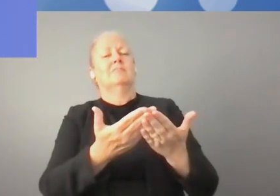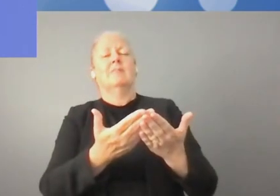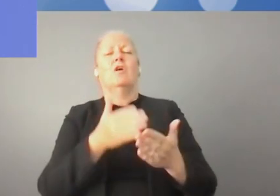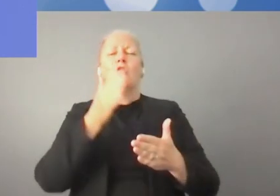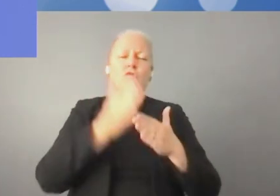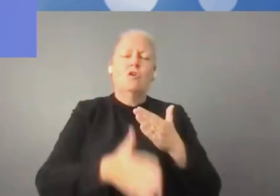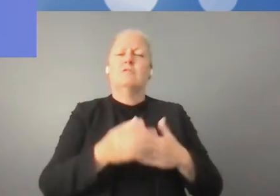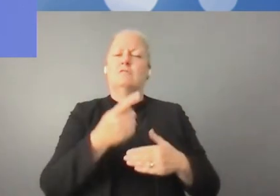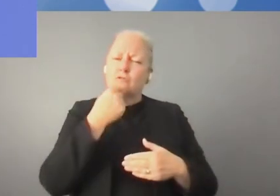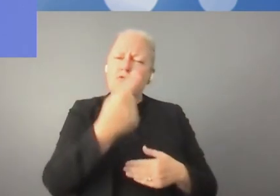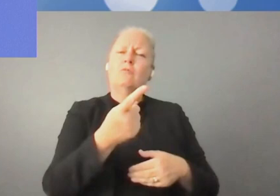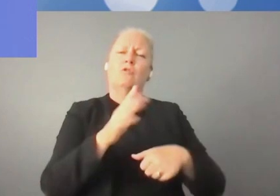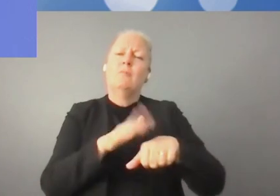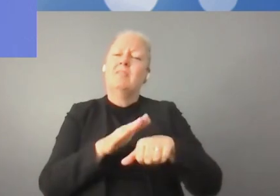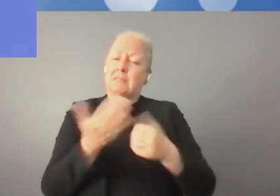Donc,